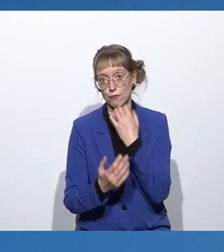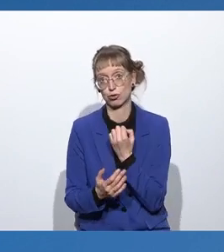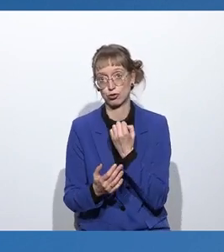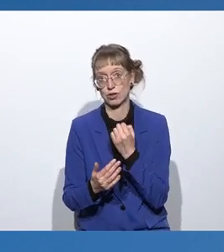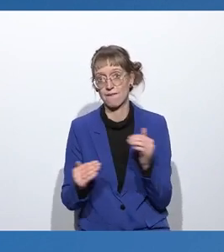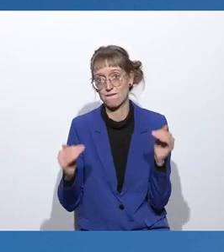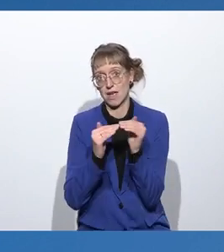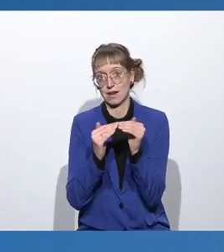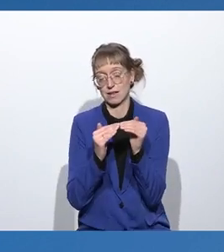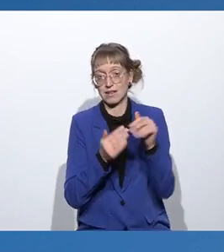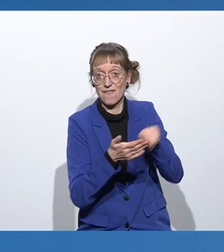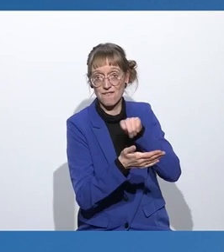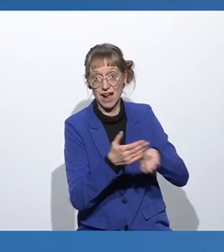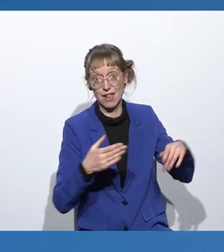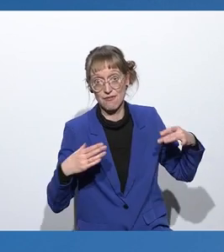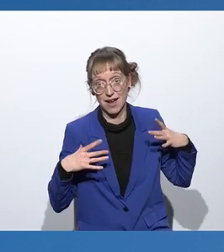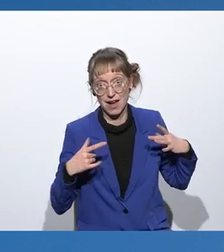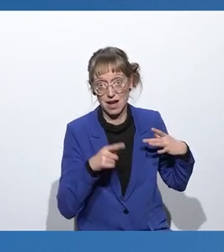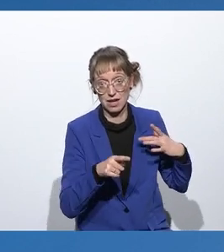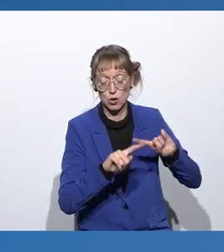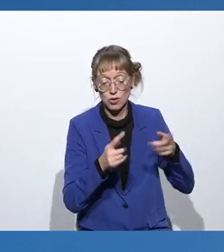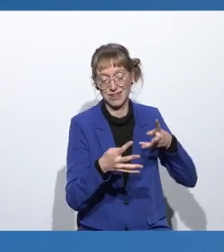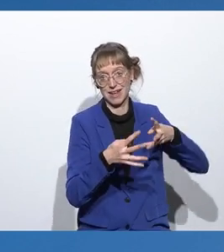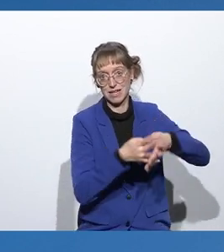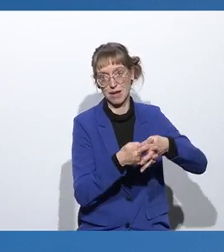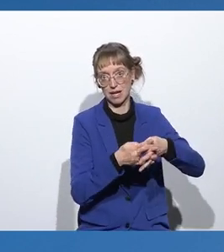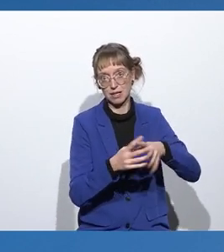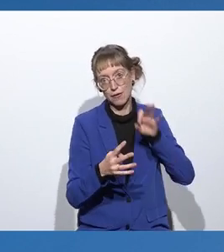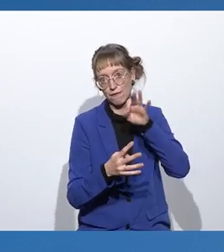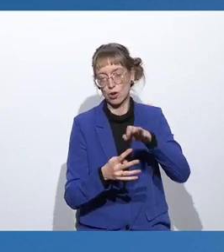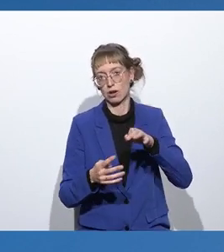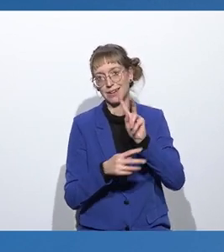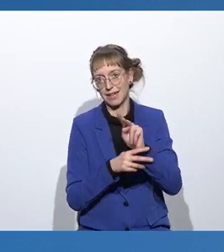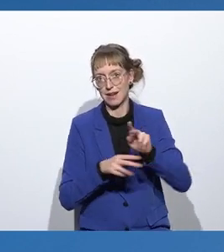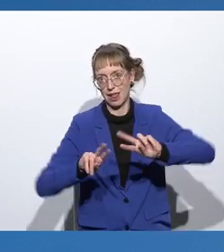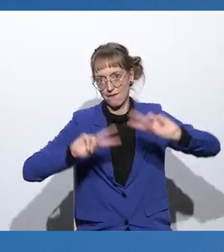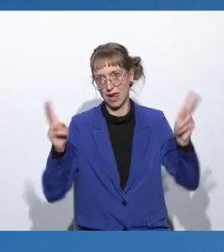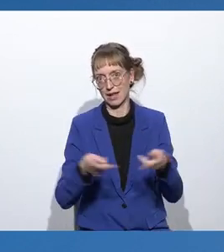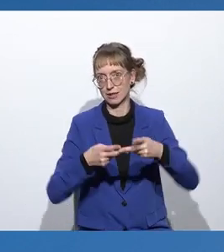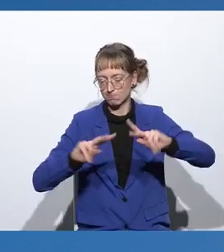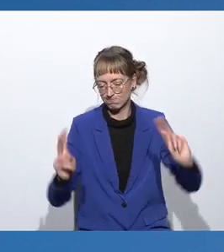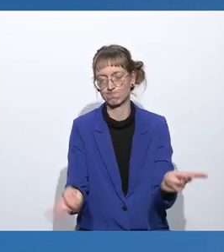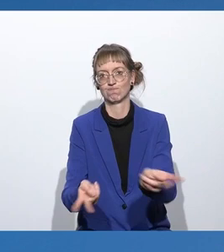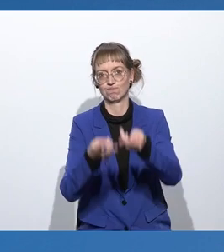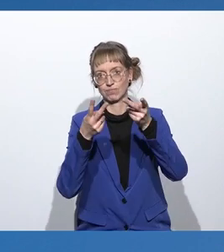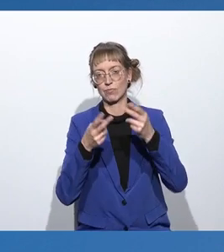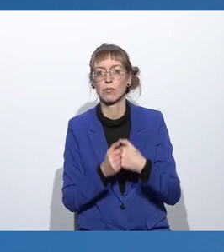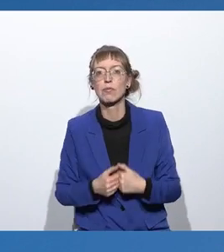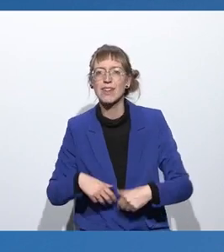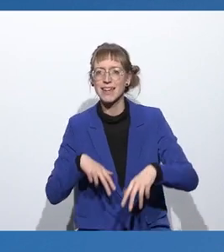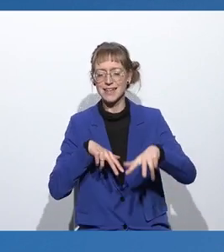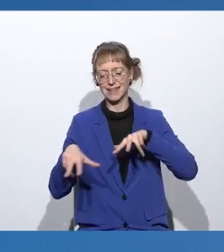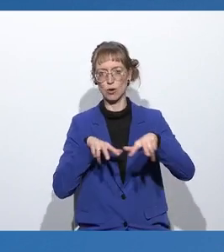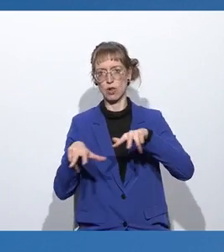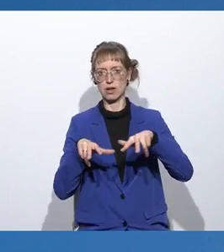Wahlfreiheit und Transparenz in der digitalen Welt stärken. Dabei spielt Regulierung eine wirklich